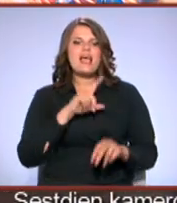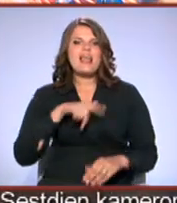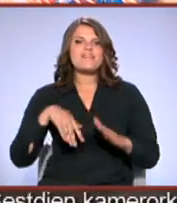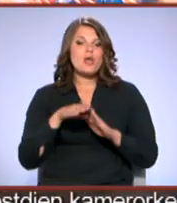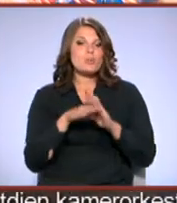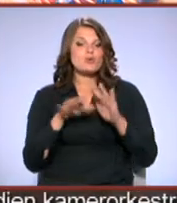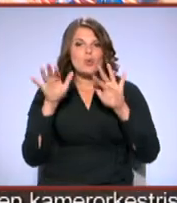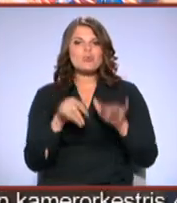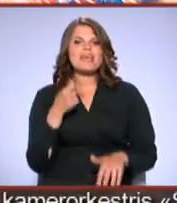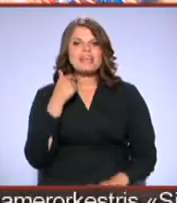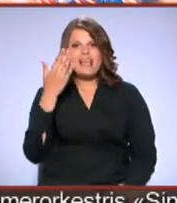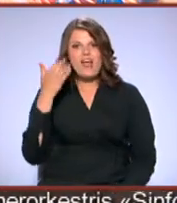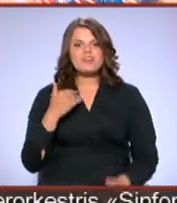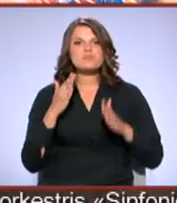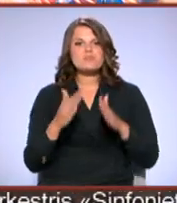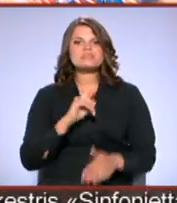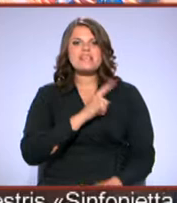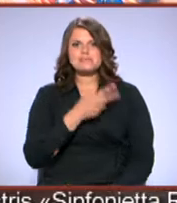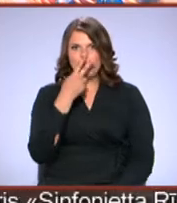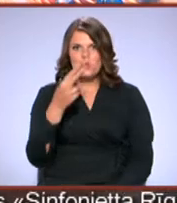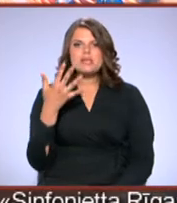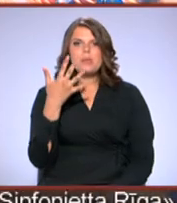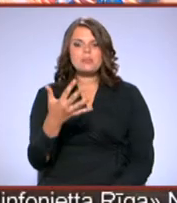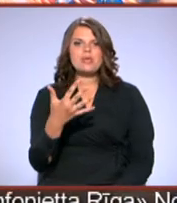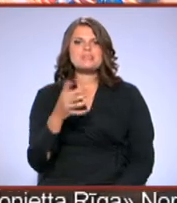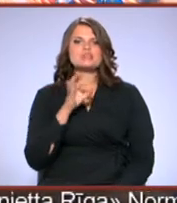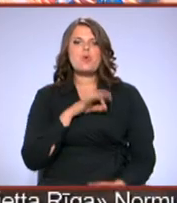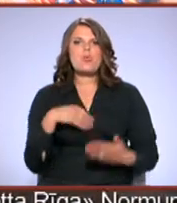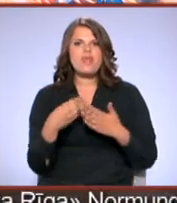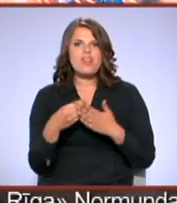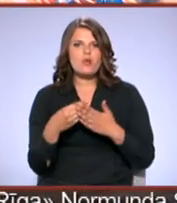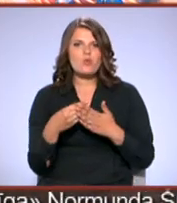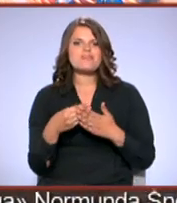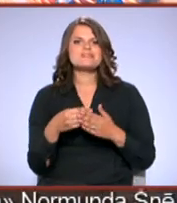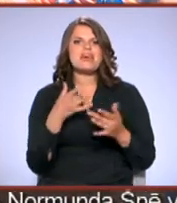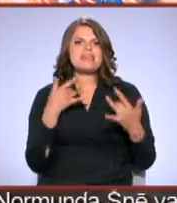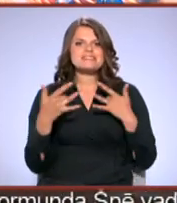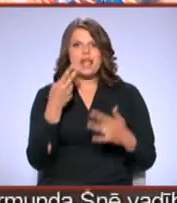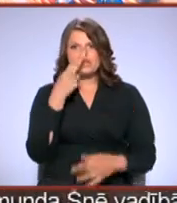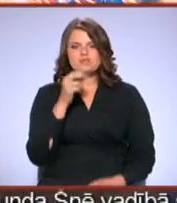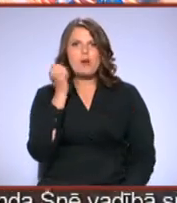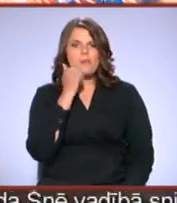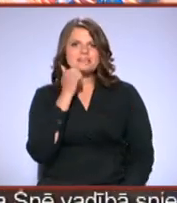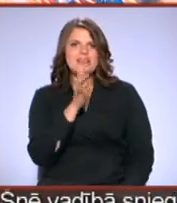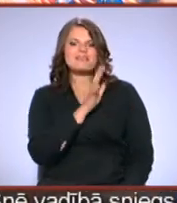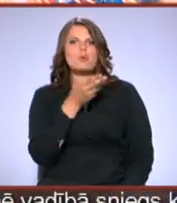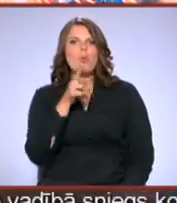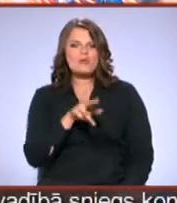Ventspalī būs iespēja noskatīties piecas godalgotas izrādes no Maskavas un Sanktpēterburgas. Ziņo Henrēta Verhaustinska.